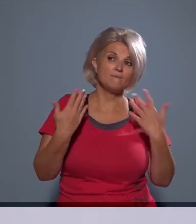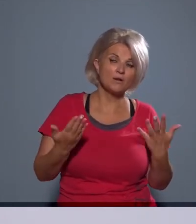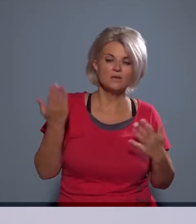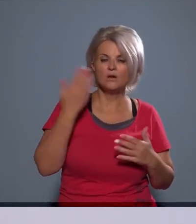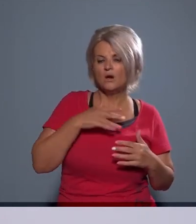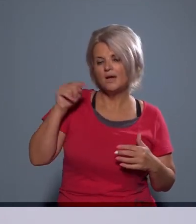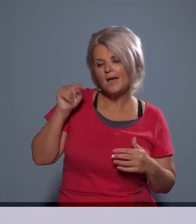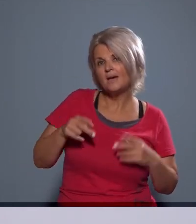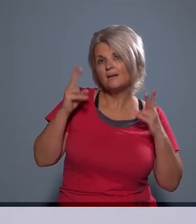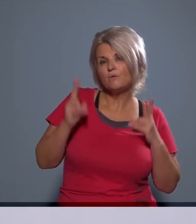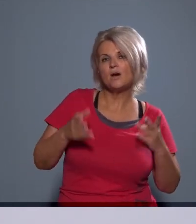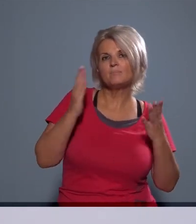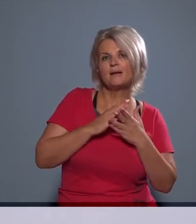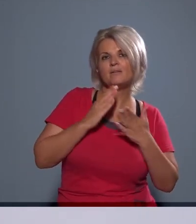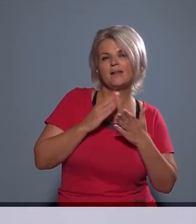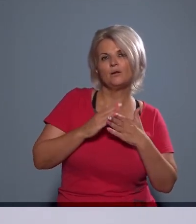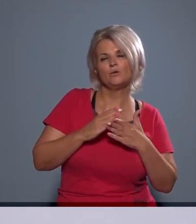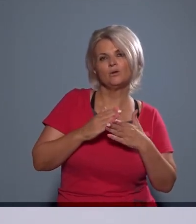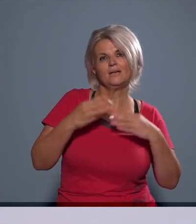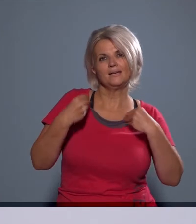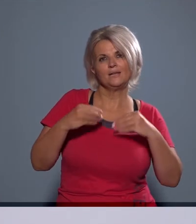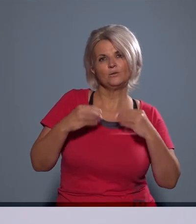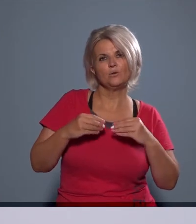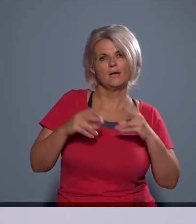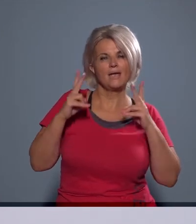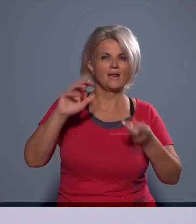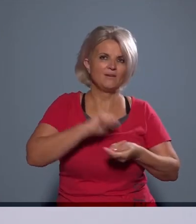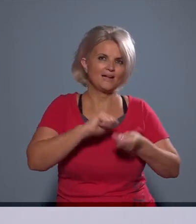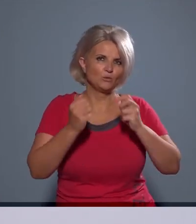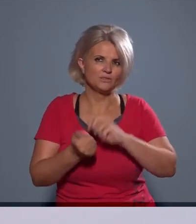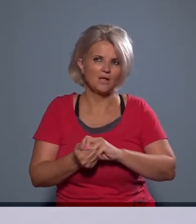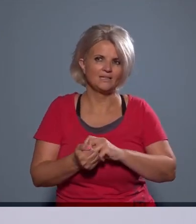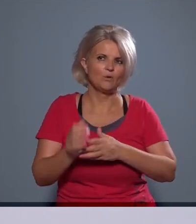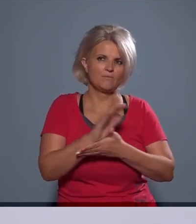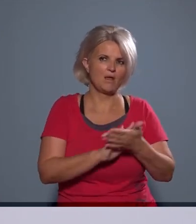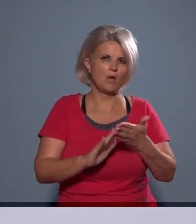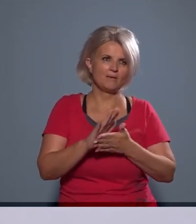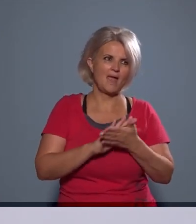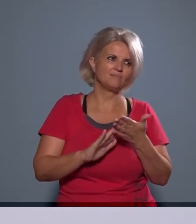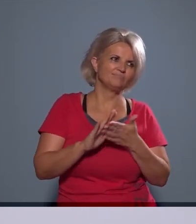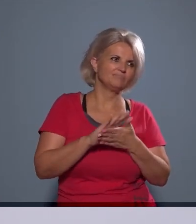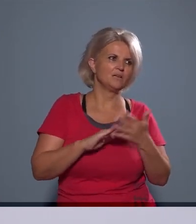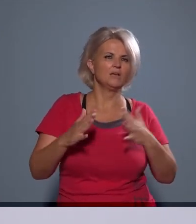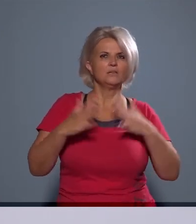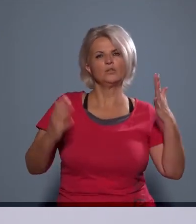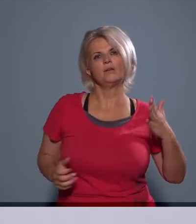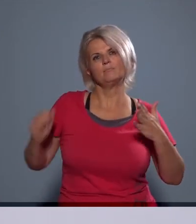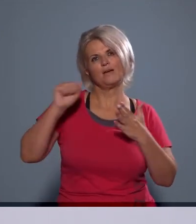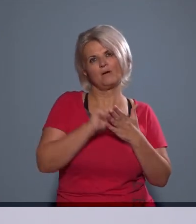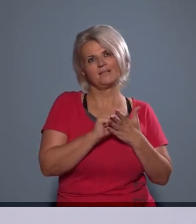ha erre van megfelelő indokésmód, akkor ugye meg kell változtatni ahhoz, hogy valamilyen, ilyen, akár egy ilyen nagy beruházást,